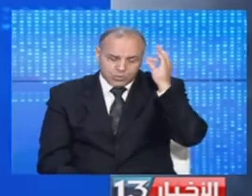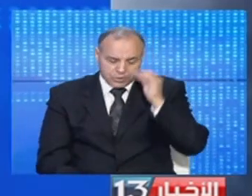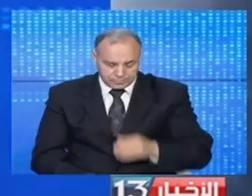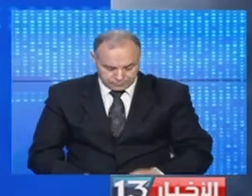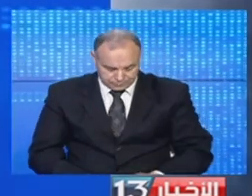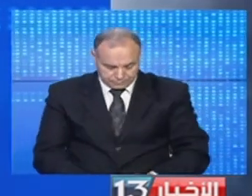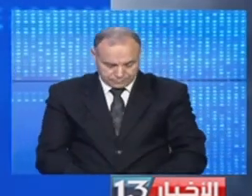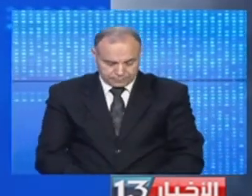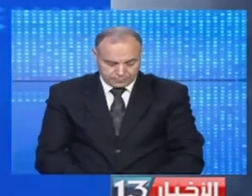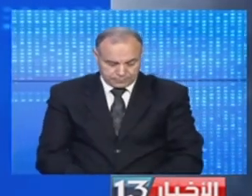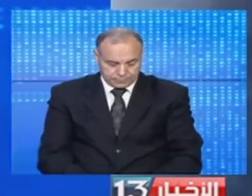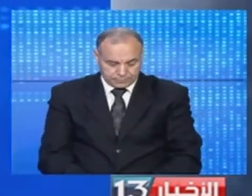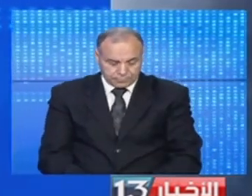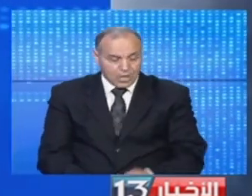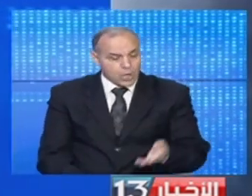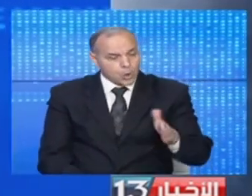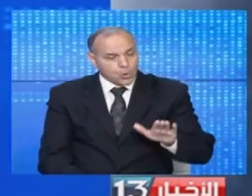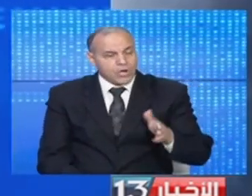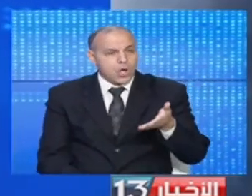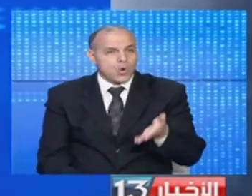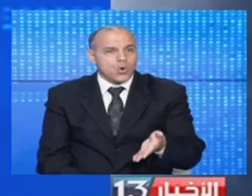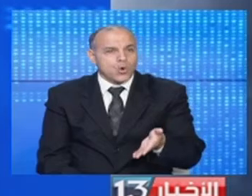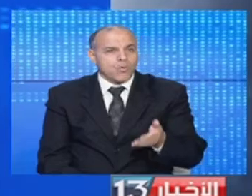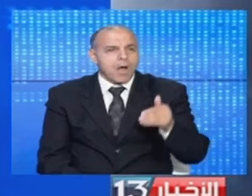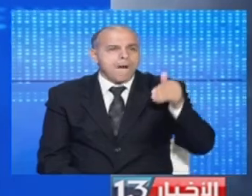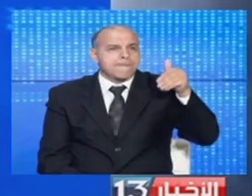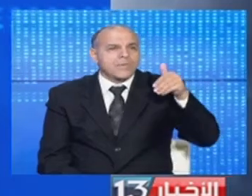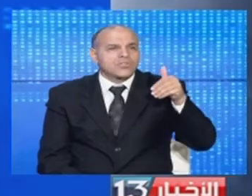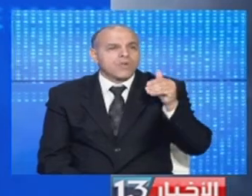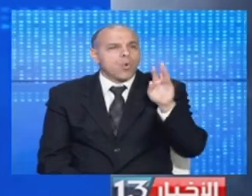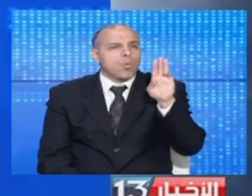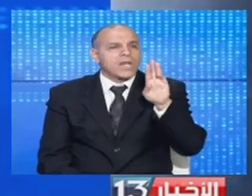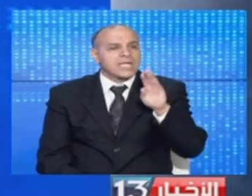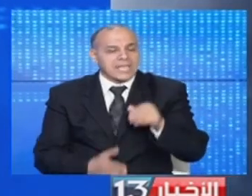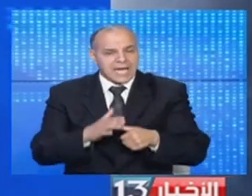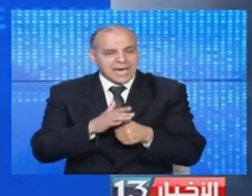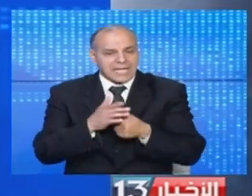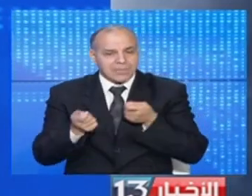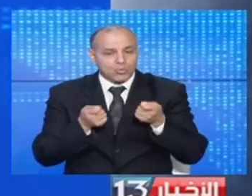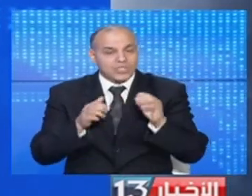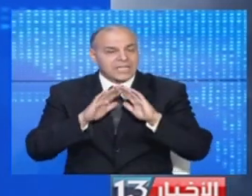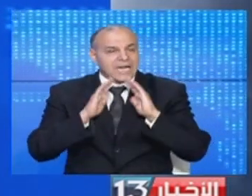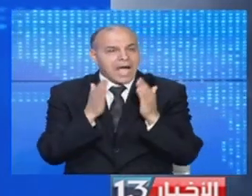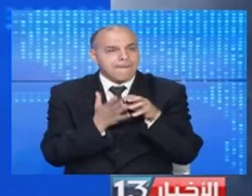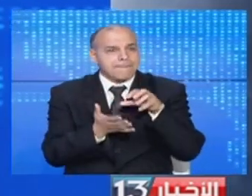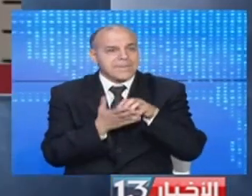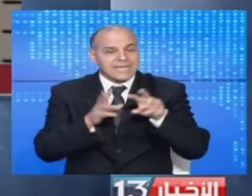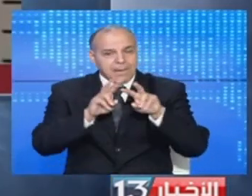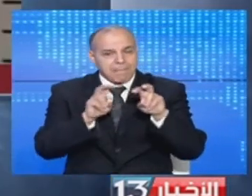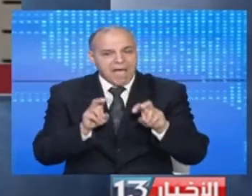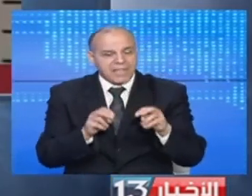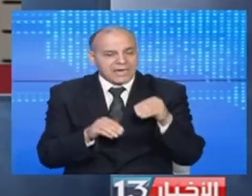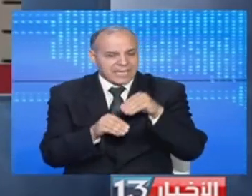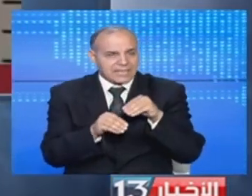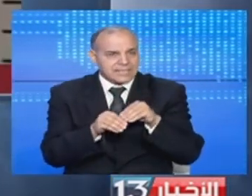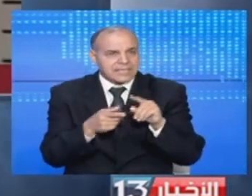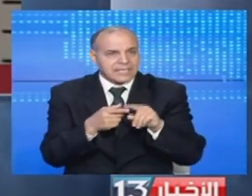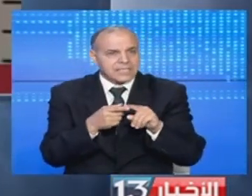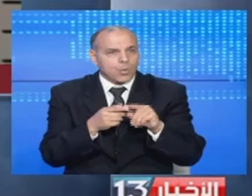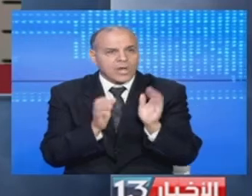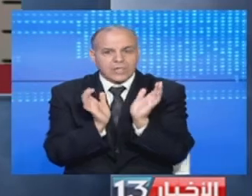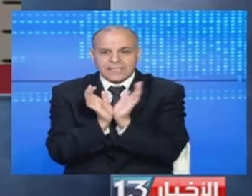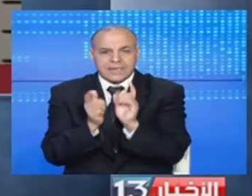توفي اليوم المنصف والناس الرئيس المدير العام لمركز الدراسات الاقتصادية